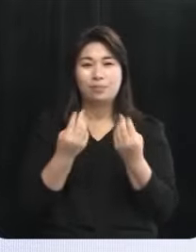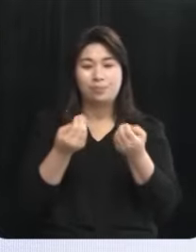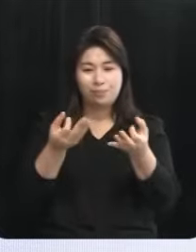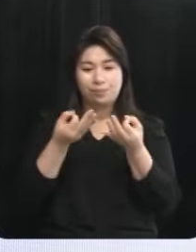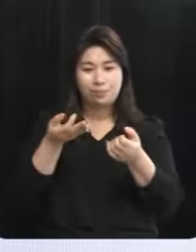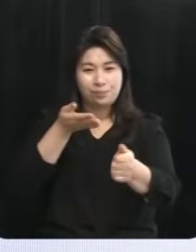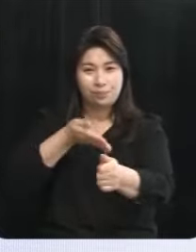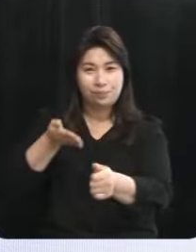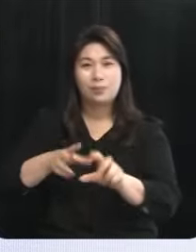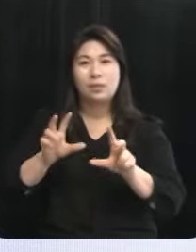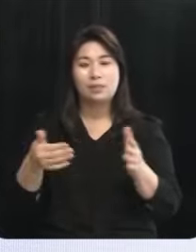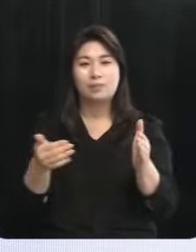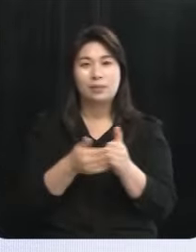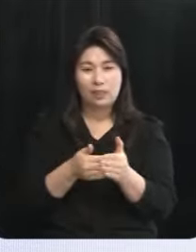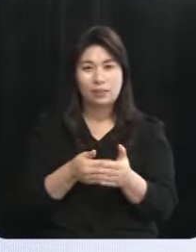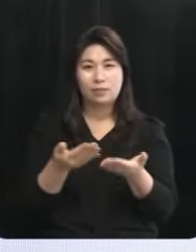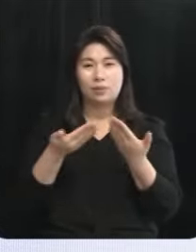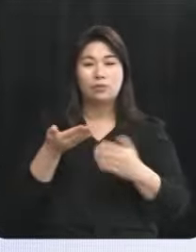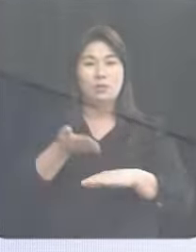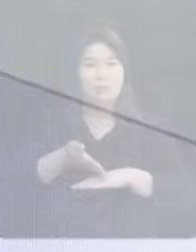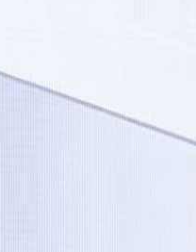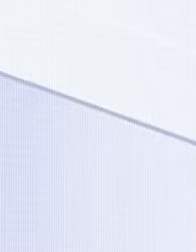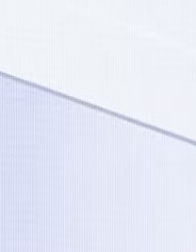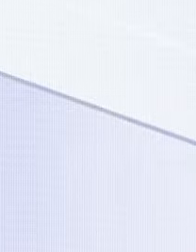바라겠습니다 지금까지 시청해주셔서 고맙습니다